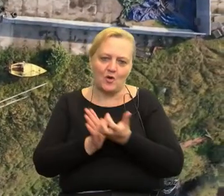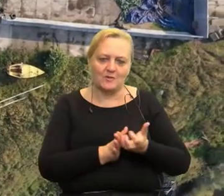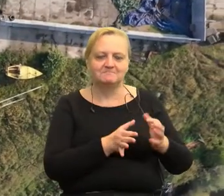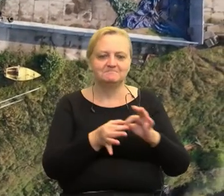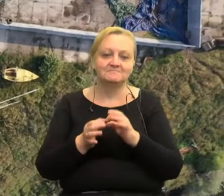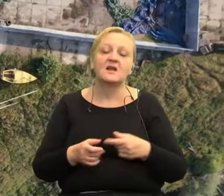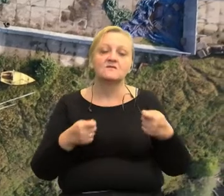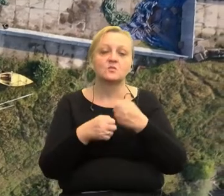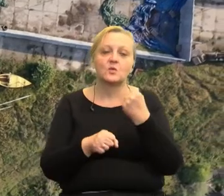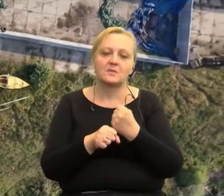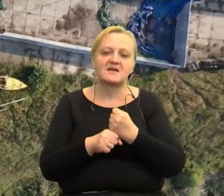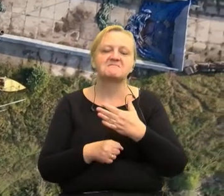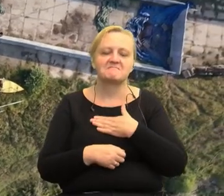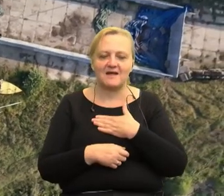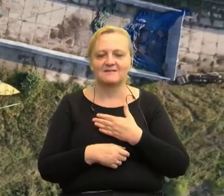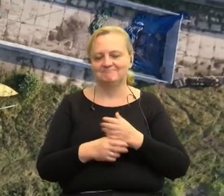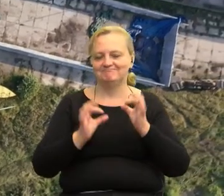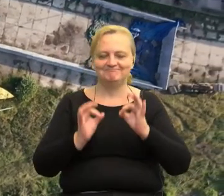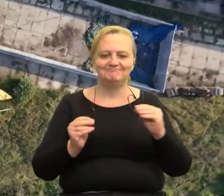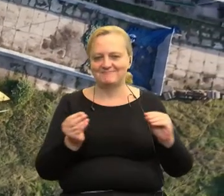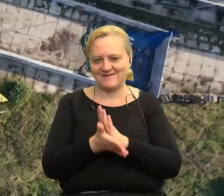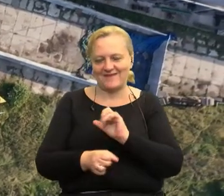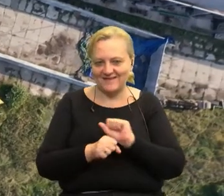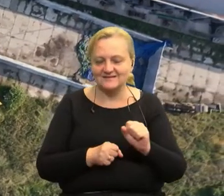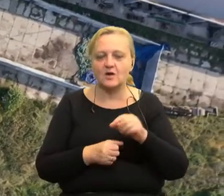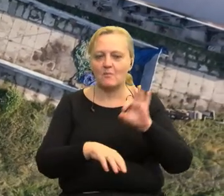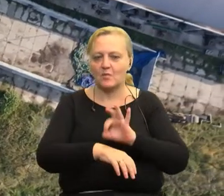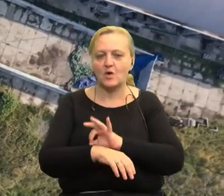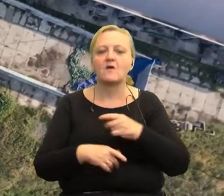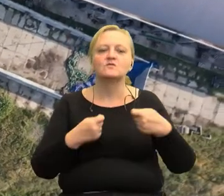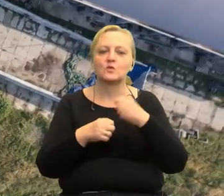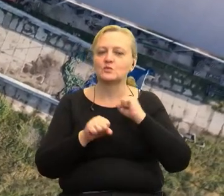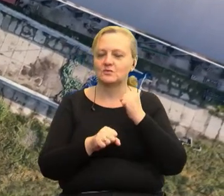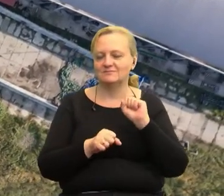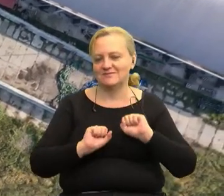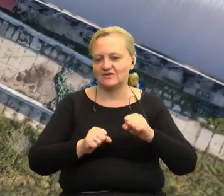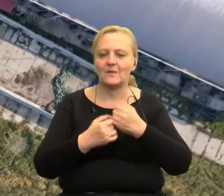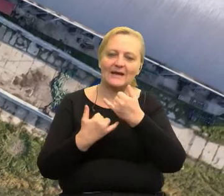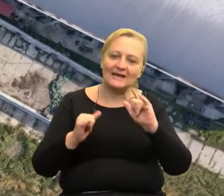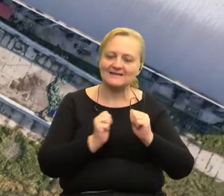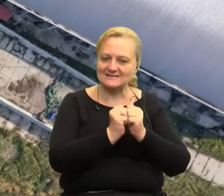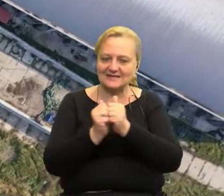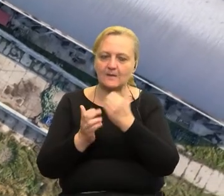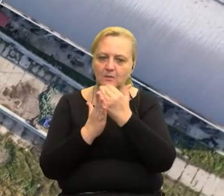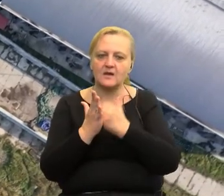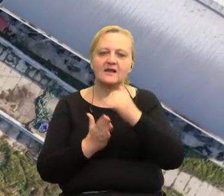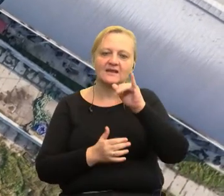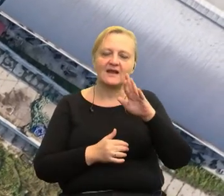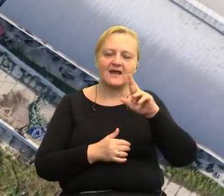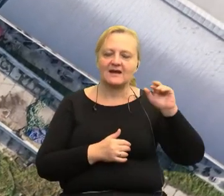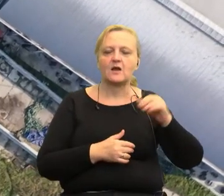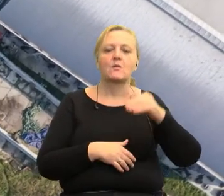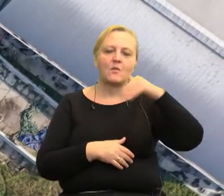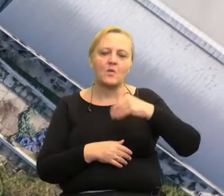Współpracę mamy wpisaną w DNA naszego projektu. Współdziałamy nie tylko z innymi przedsięwzięciami programu Interreg Południowy